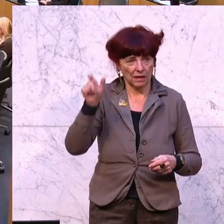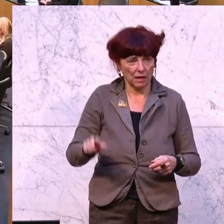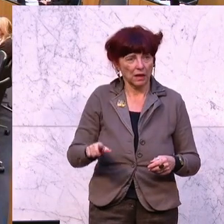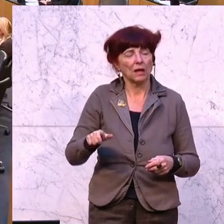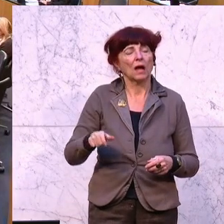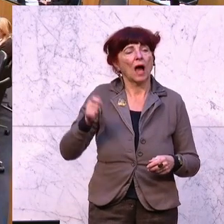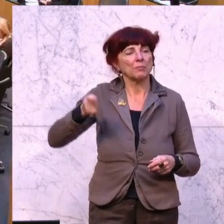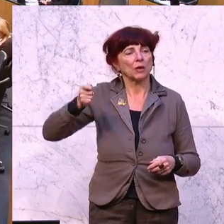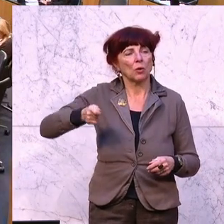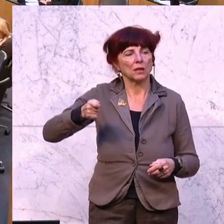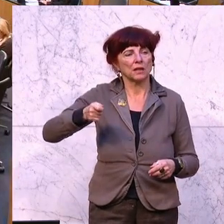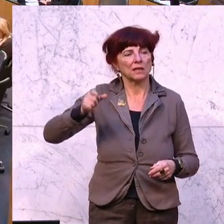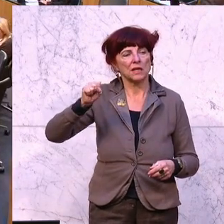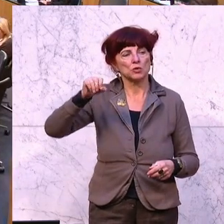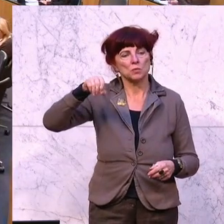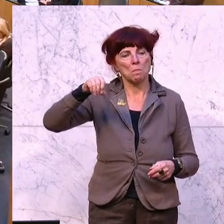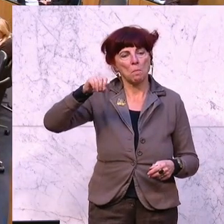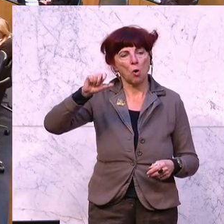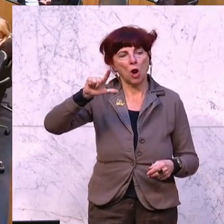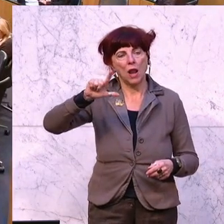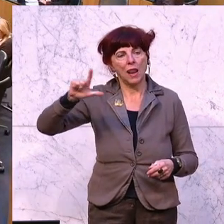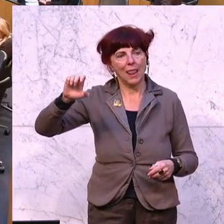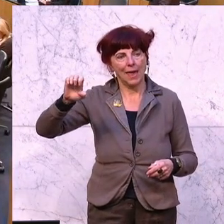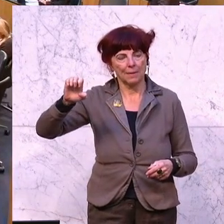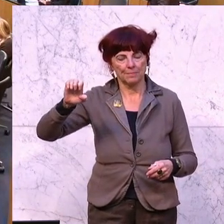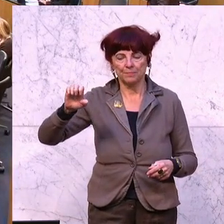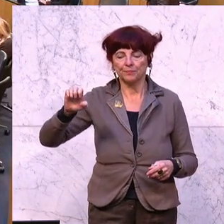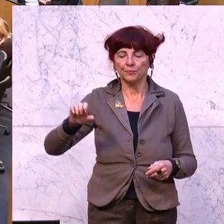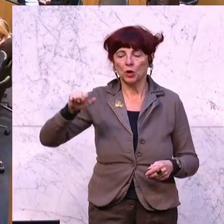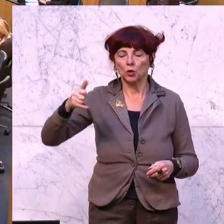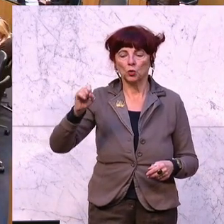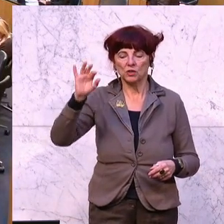Der Gesundheitssprecher der ÖVP. Kösz, Josef Smolle.